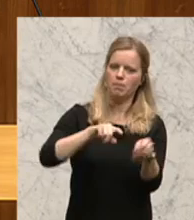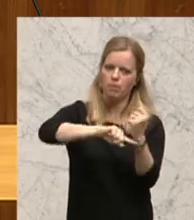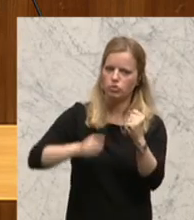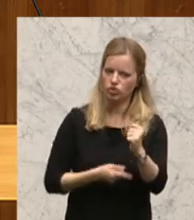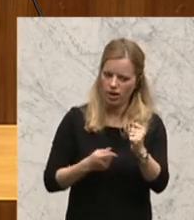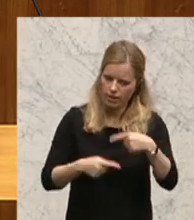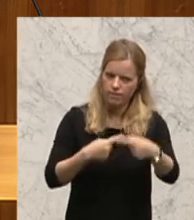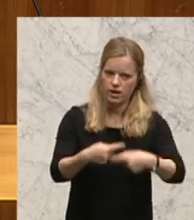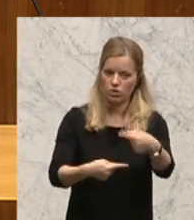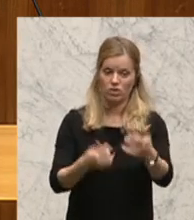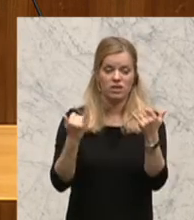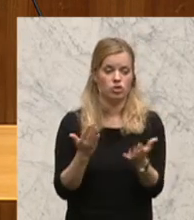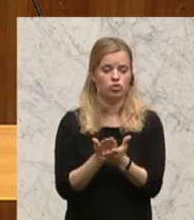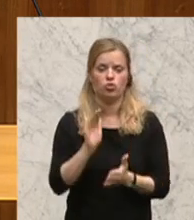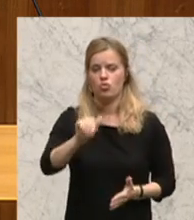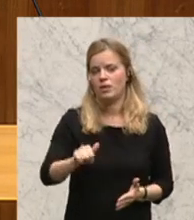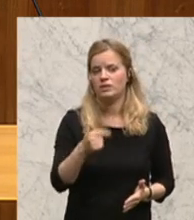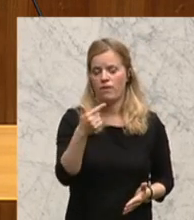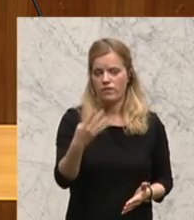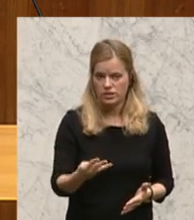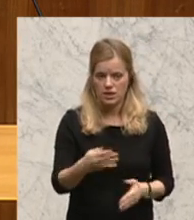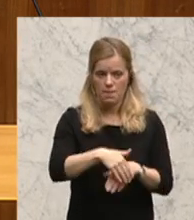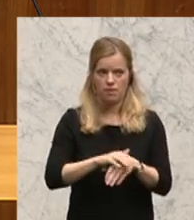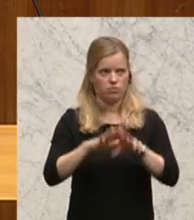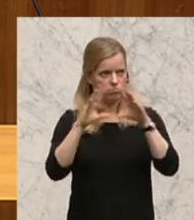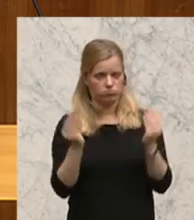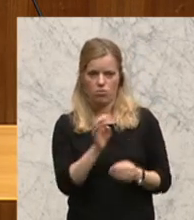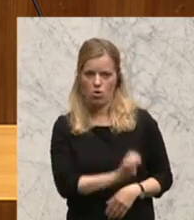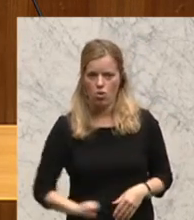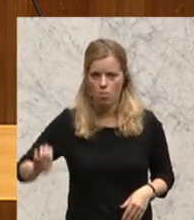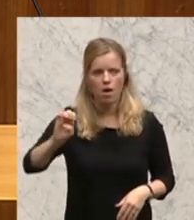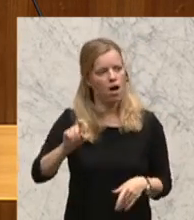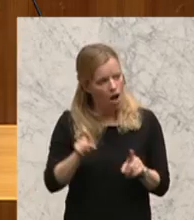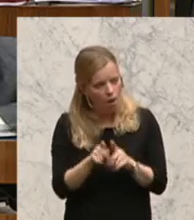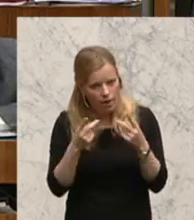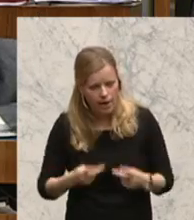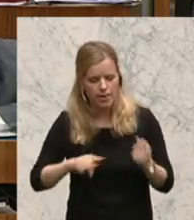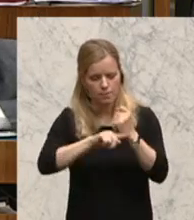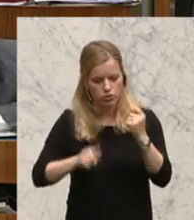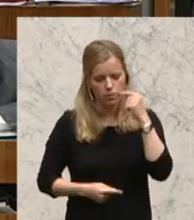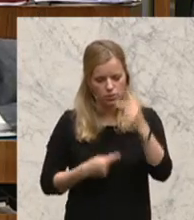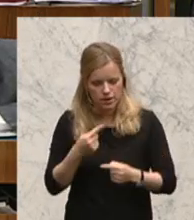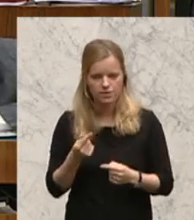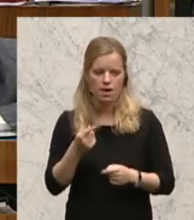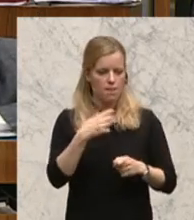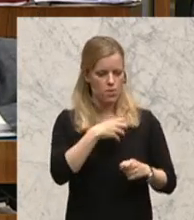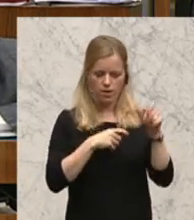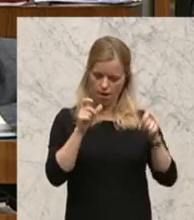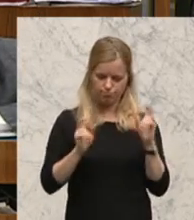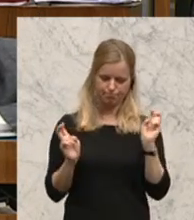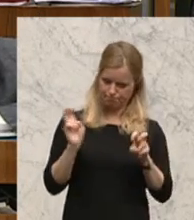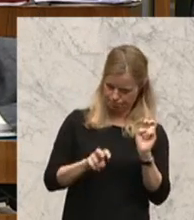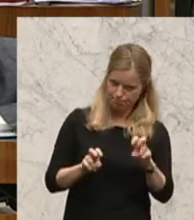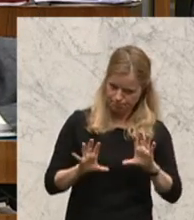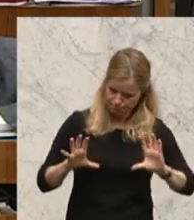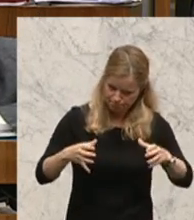Gemeinden in ganz Europa, die solche partizipative Budgetprozesse haben. Ich weiß, das ist eine Reise, wo wir aufbrechen. Da